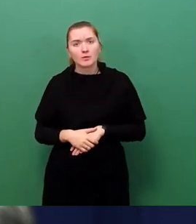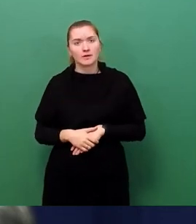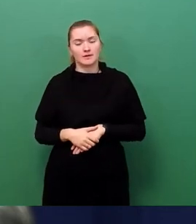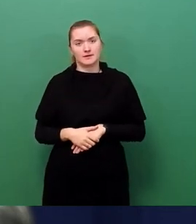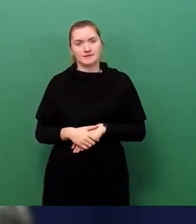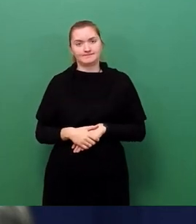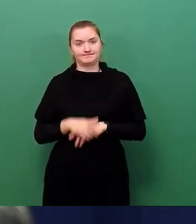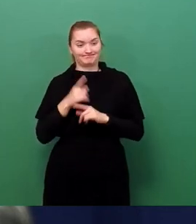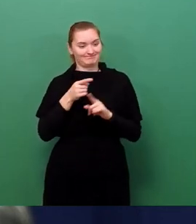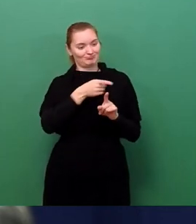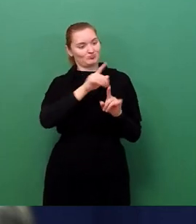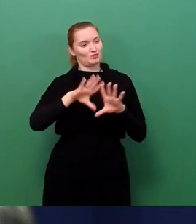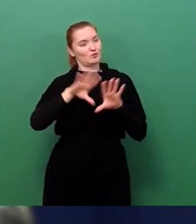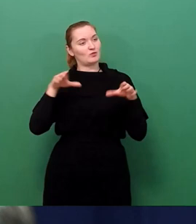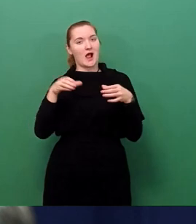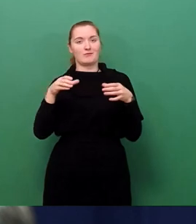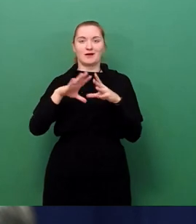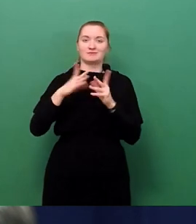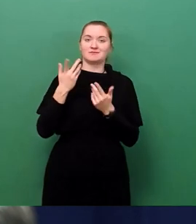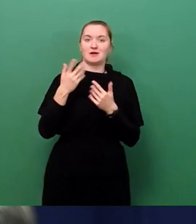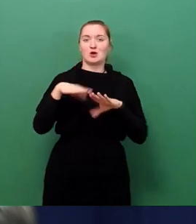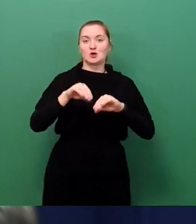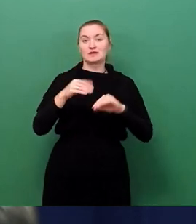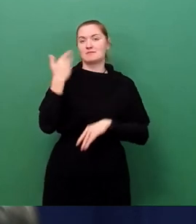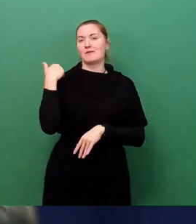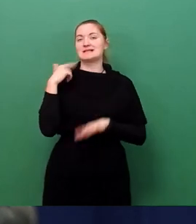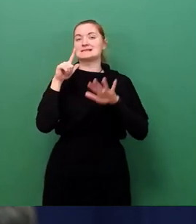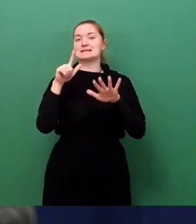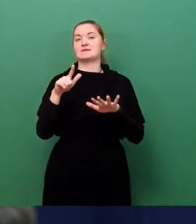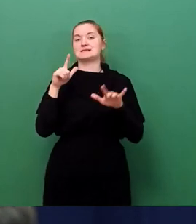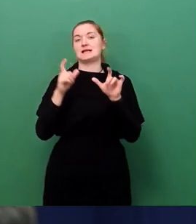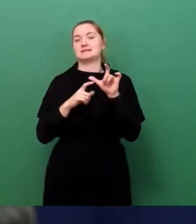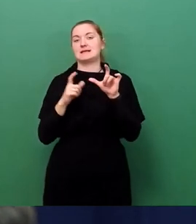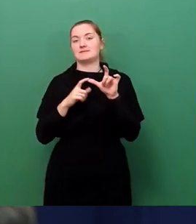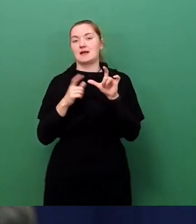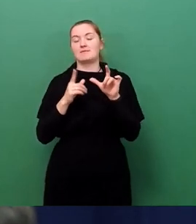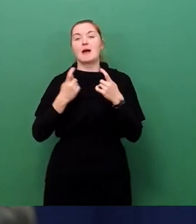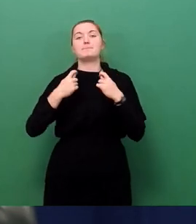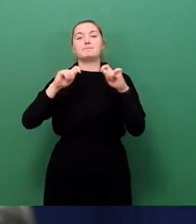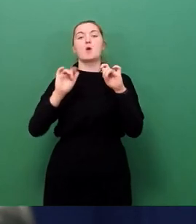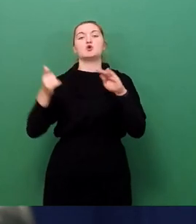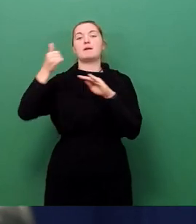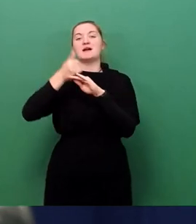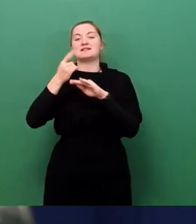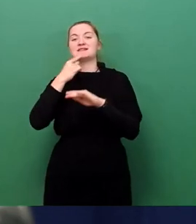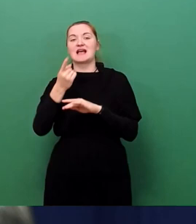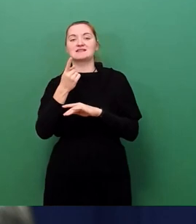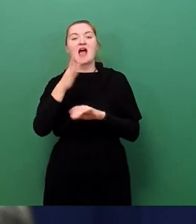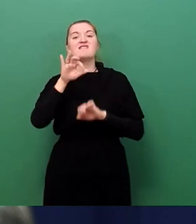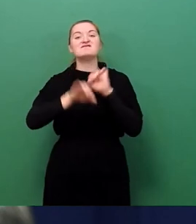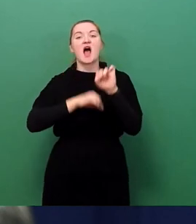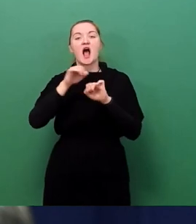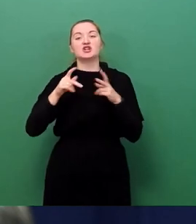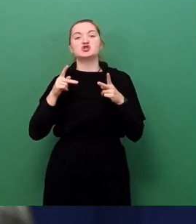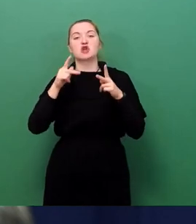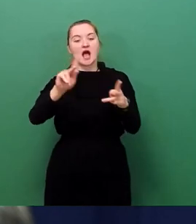Nutzung der Verkehrsfläche wurde am 17. September geändert, als der Baubürgermeister den Weg zu einer Fahrradstraße umwidmete,